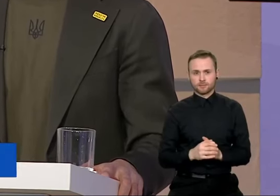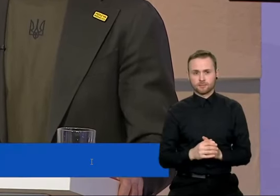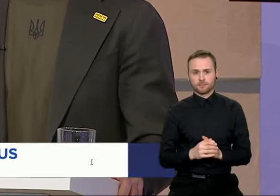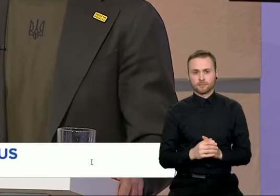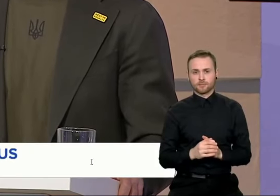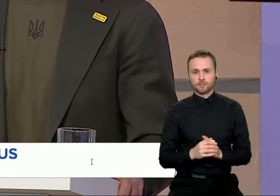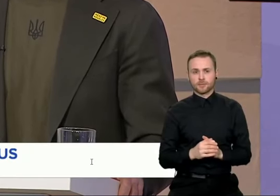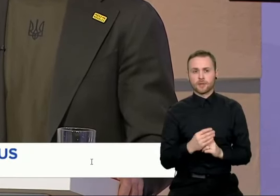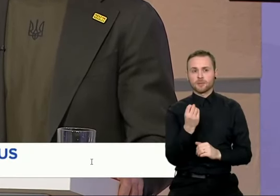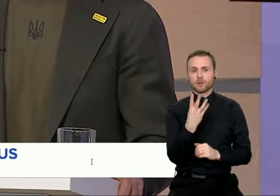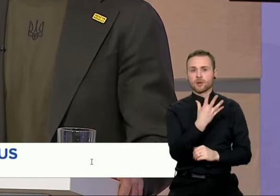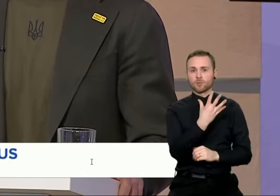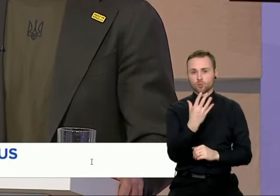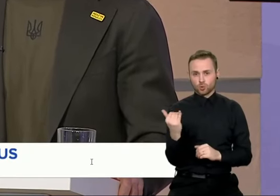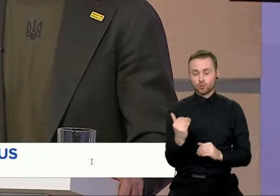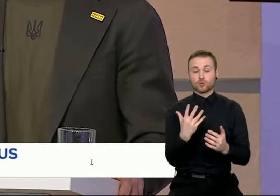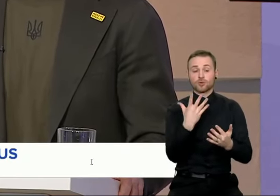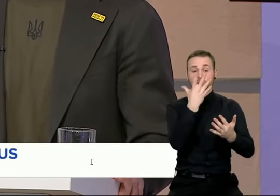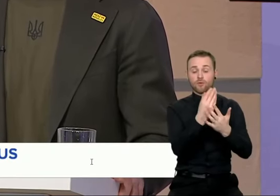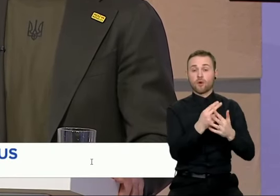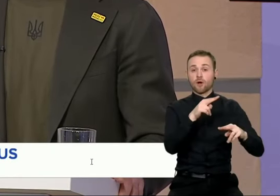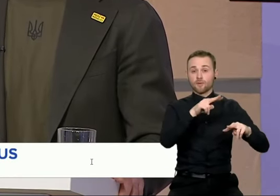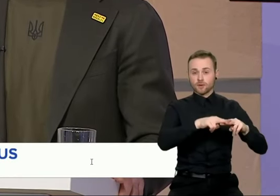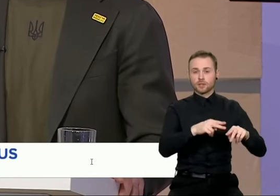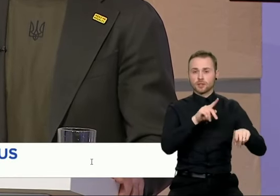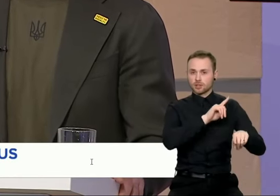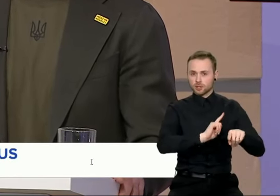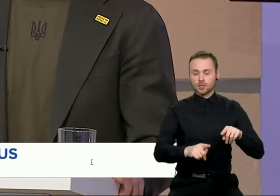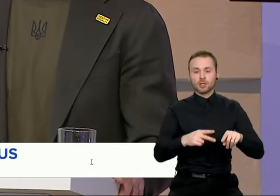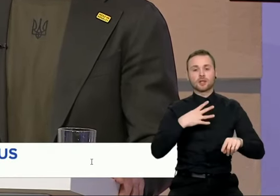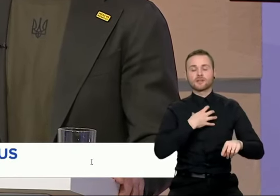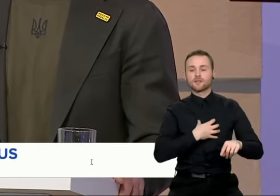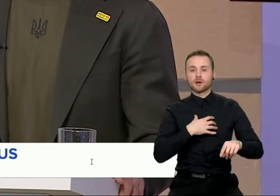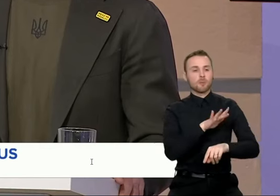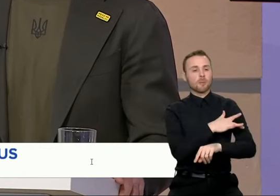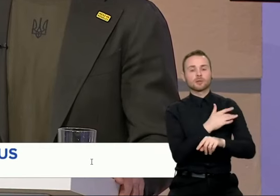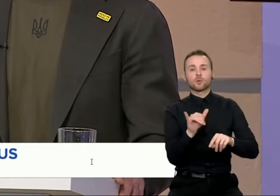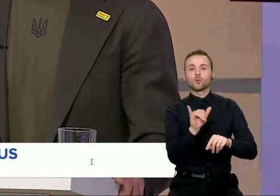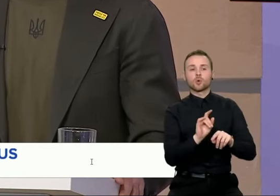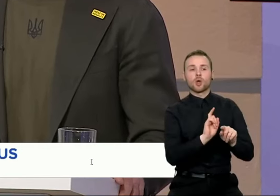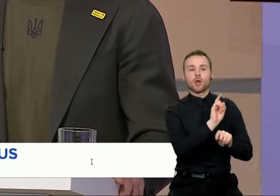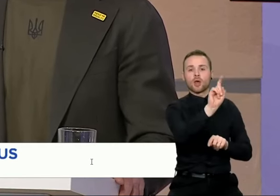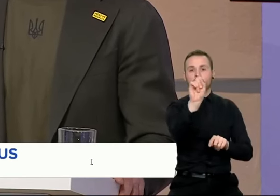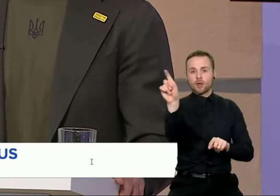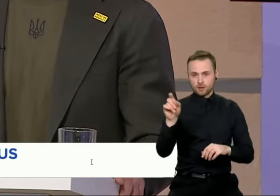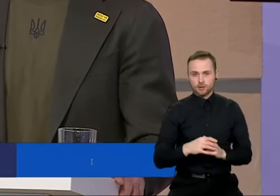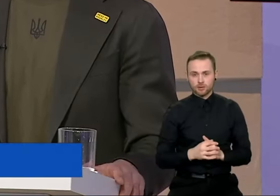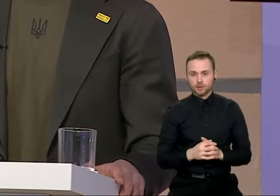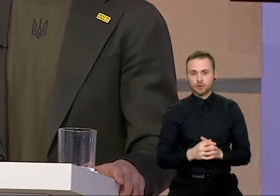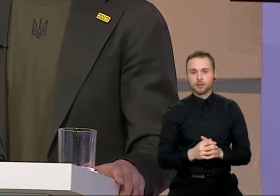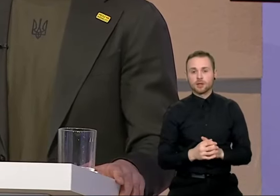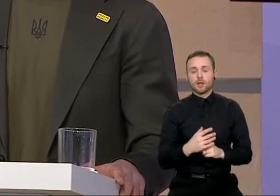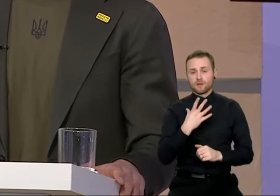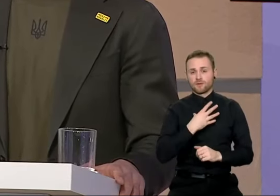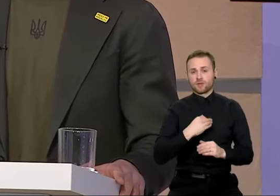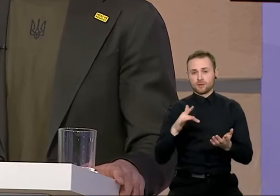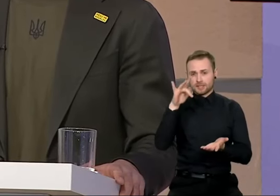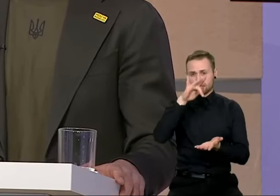per penkioliką minučių nuo savo gyvenamosios viedos turi pasiekti visas jam reikiamas paslaugas. Vilnius istoriškai vystėsi savo centre,